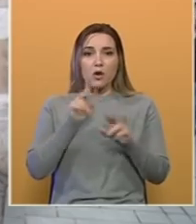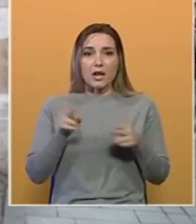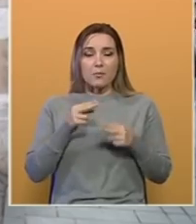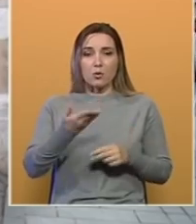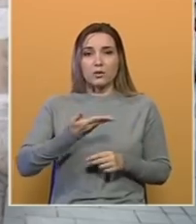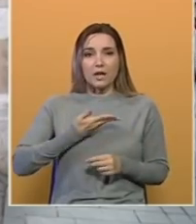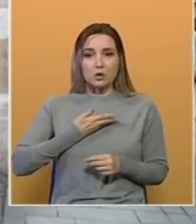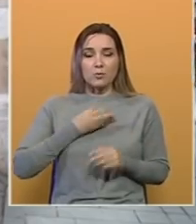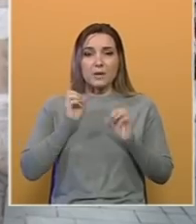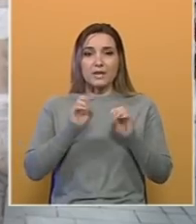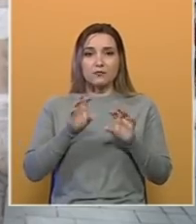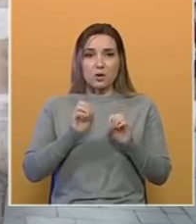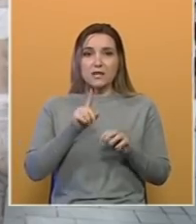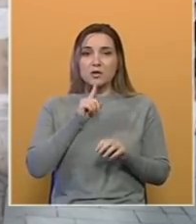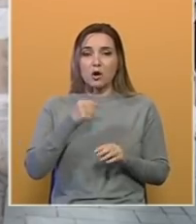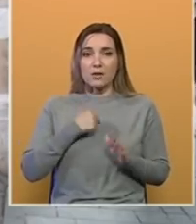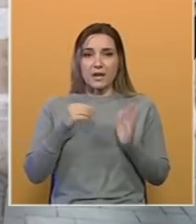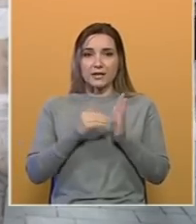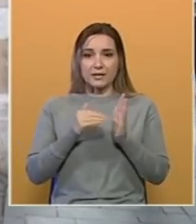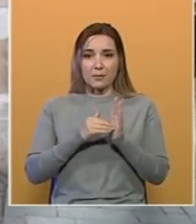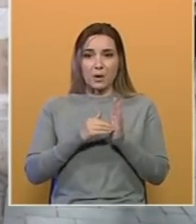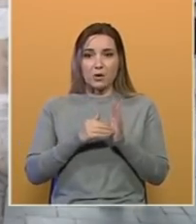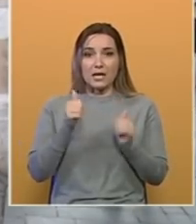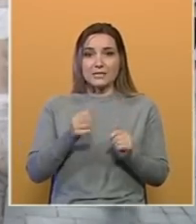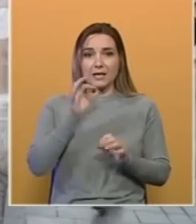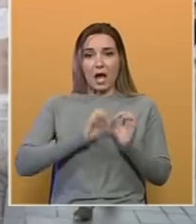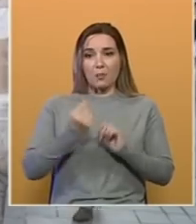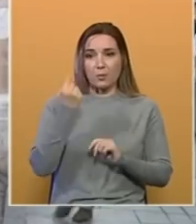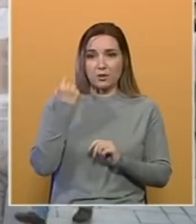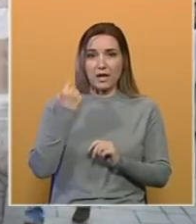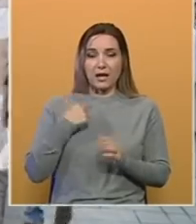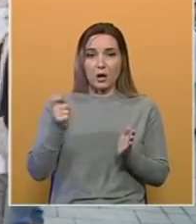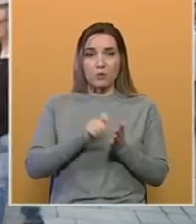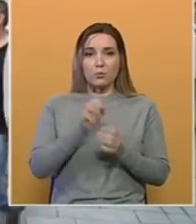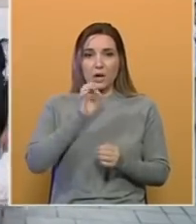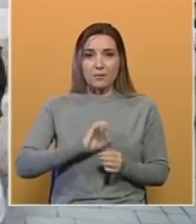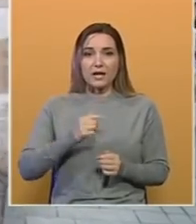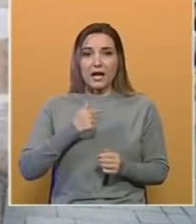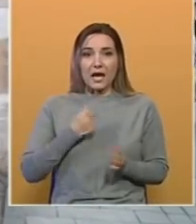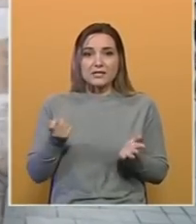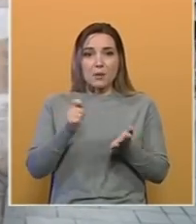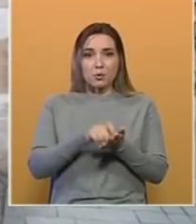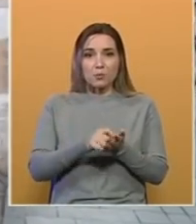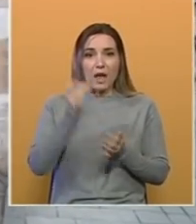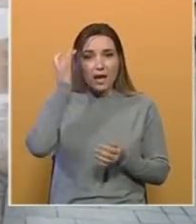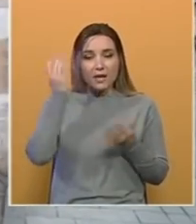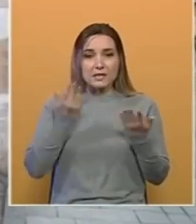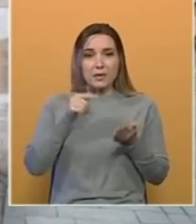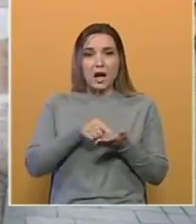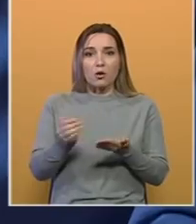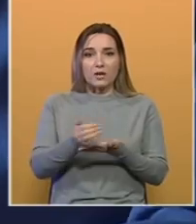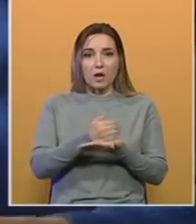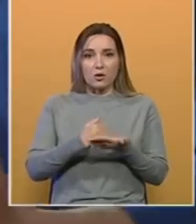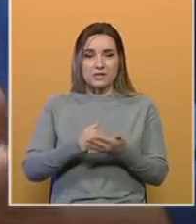da dobijem informacije koje meni trebaju. Evo sad iz apotekke treba da kupim ljeka. Ja sam ga kupila, a ne znam kako da ga